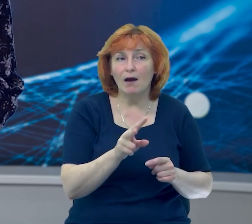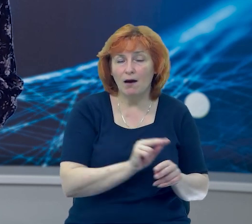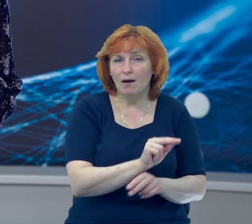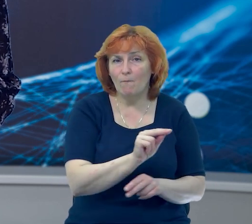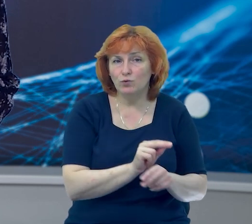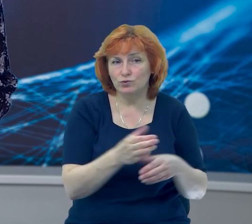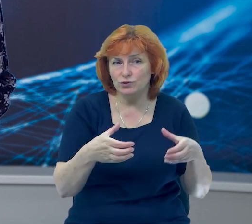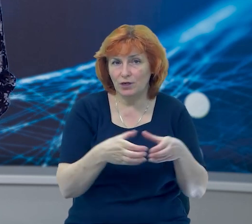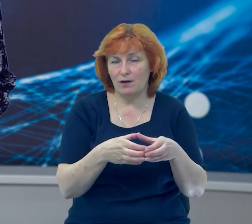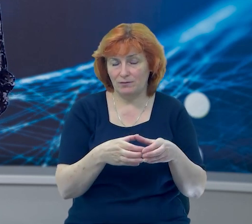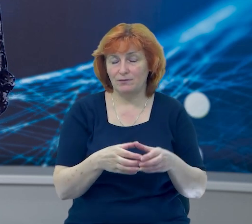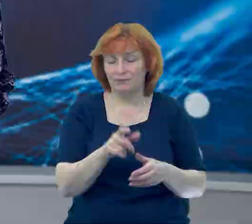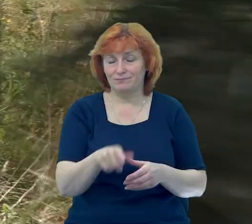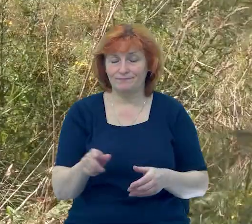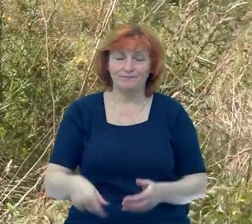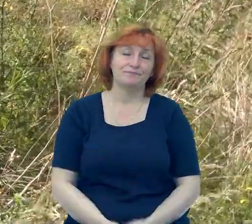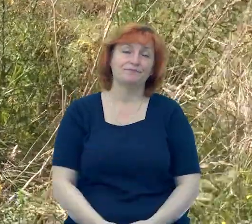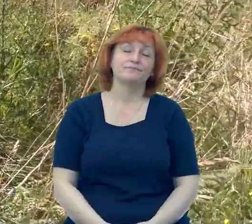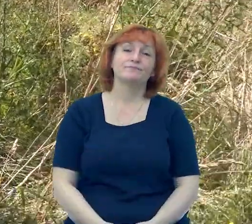«Армія дронів» розкажемо далі.